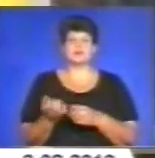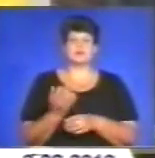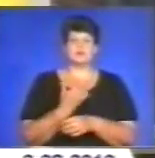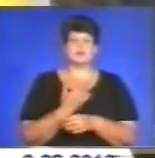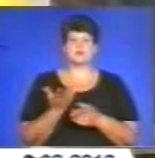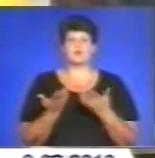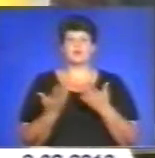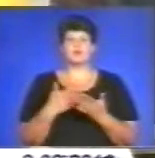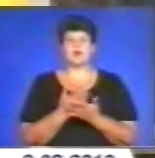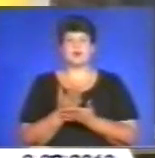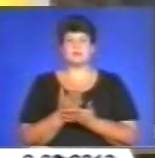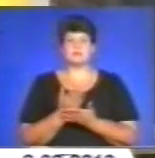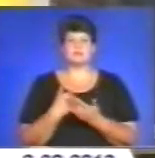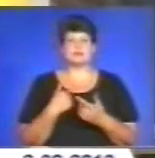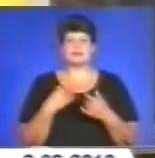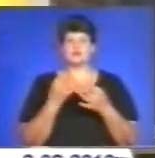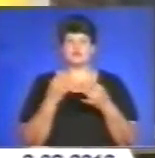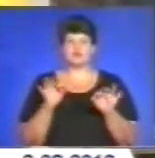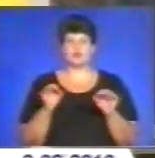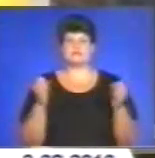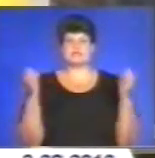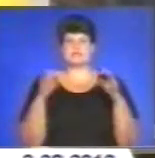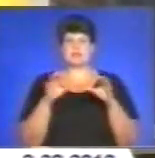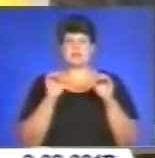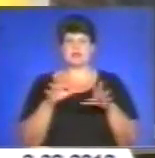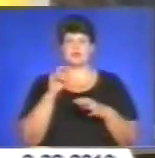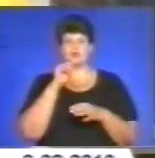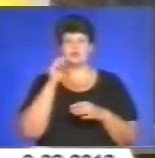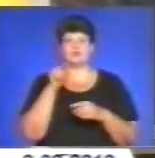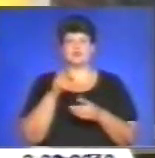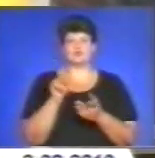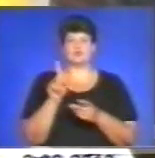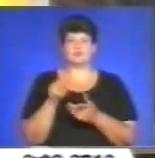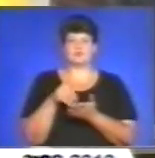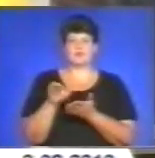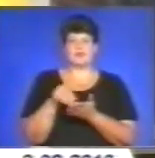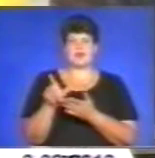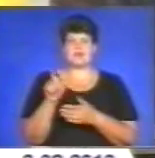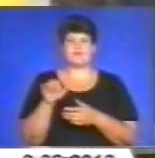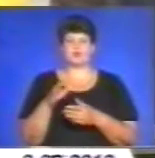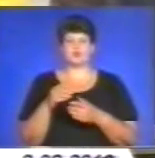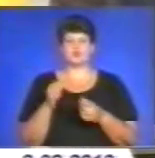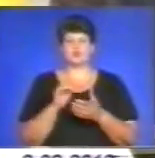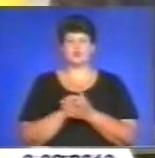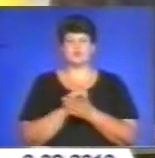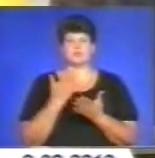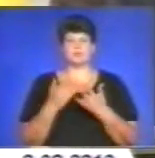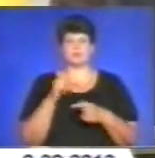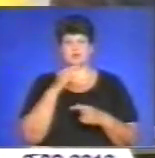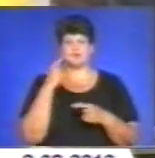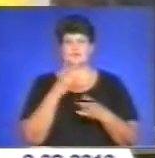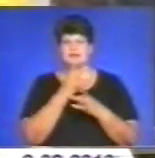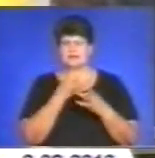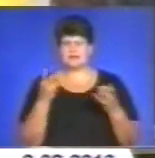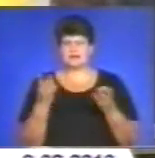якості? Ми не дозволимо скидати в Україну те, від чого відмовляються Євросоюз або Росія. Все треба ретельно